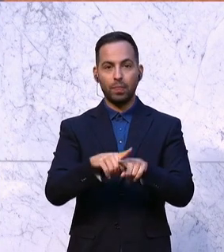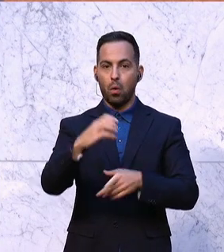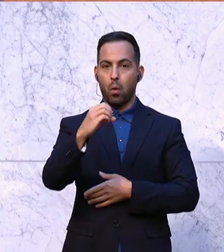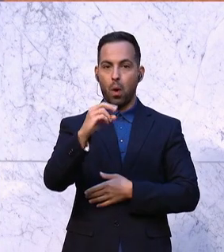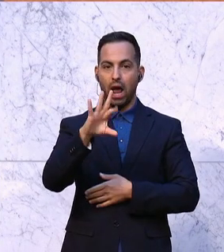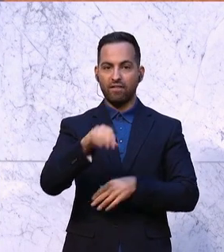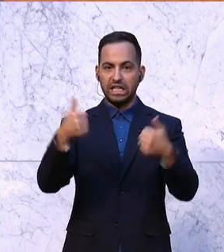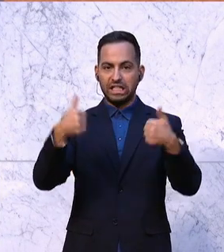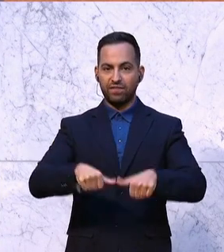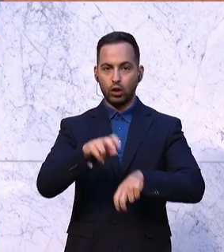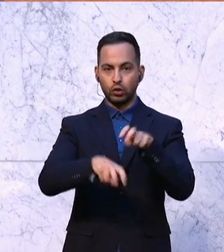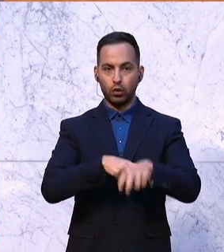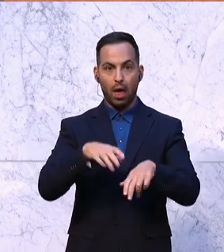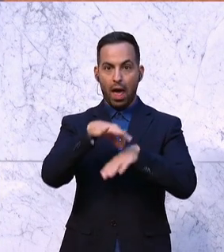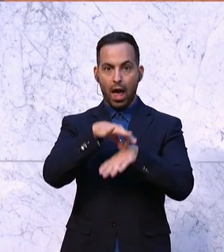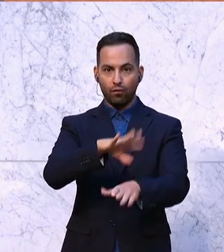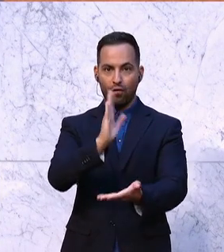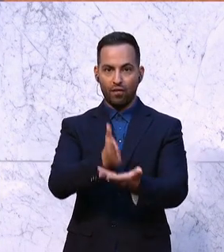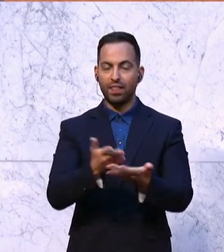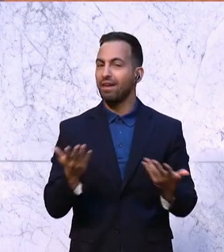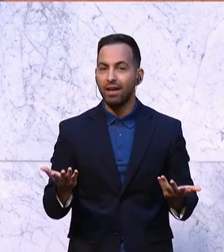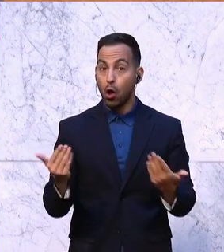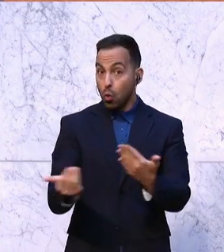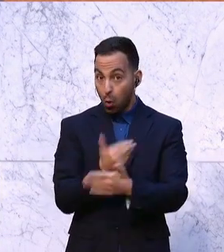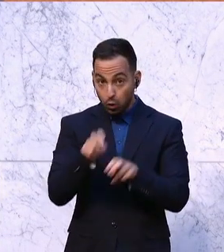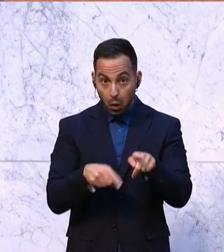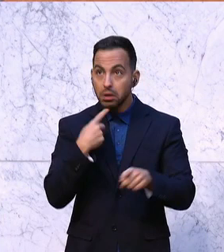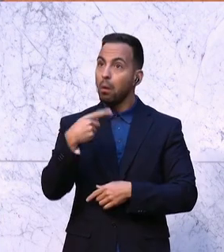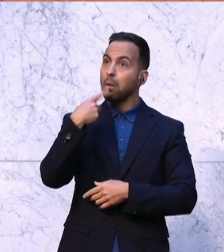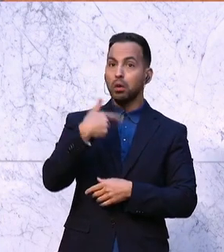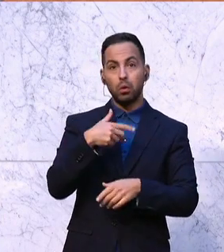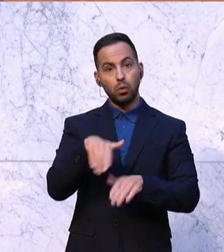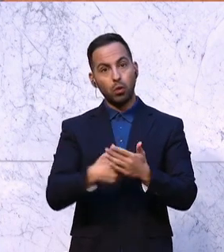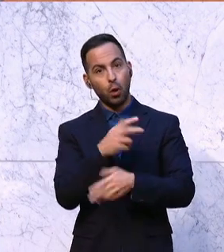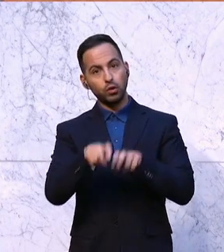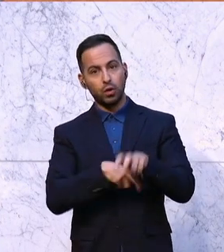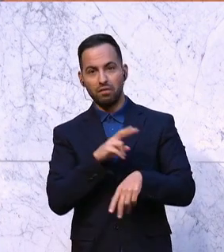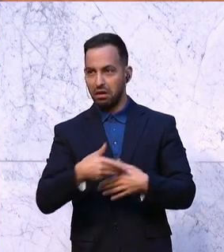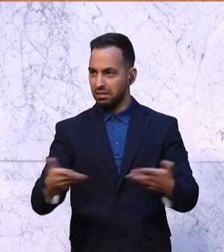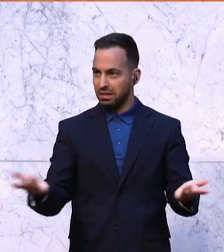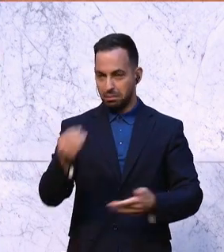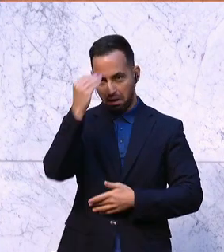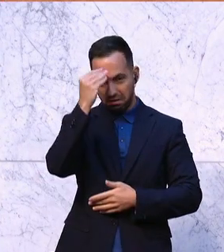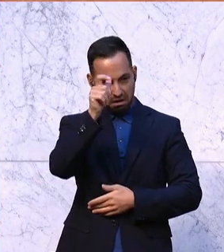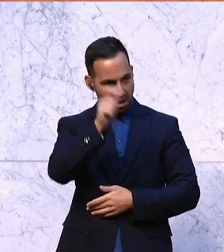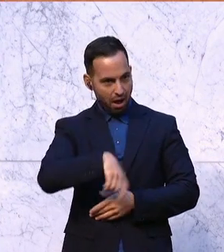-Zwangssteuer ein. Und Sie sind gegen neue Steuern, das glaubt Ihnen ja kein Mensch, Herr Finanzminister.